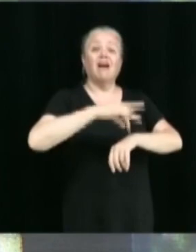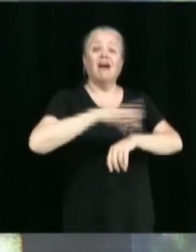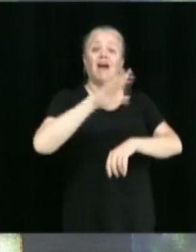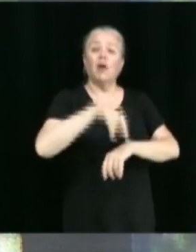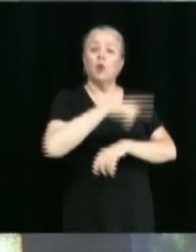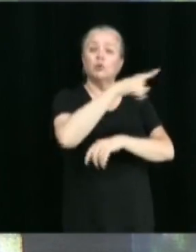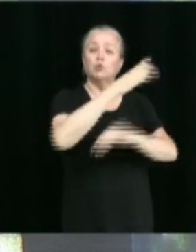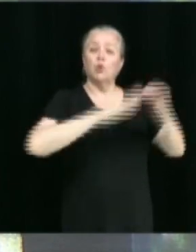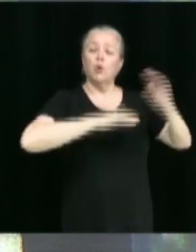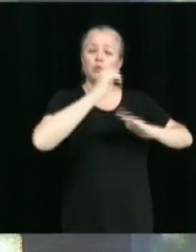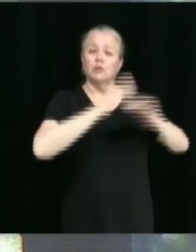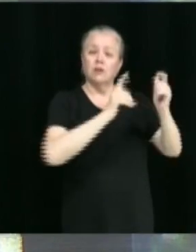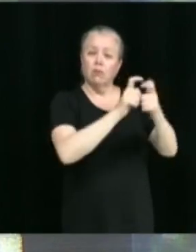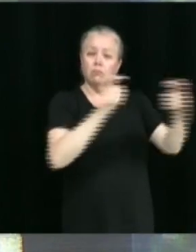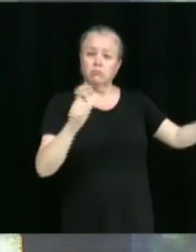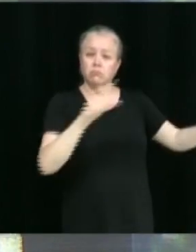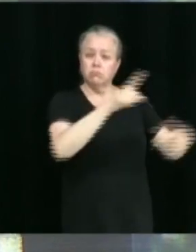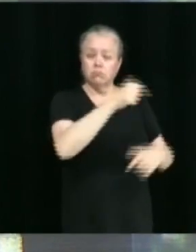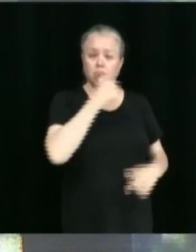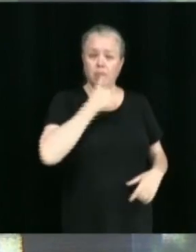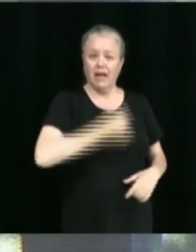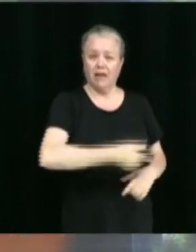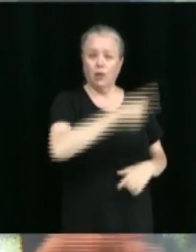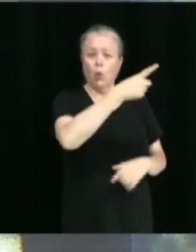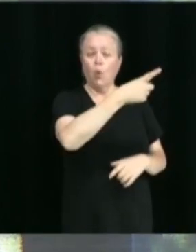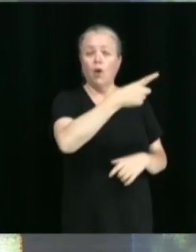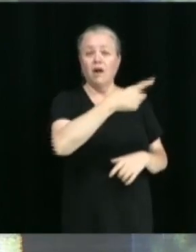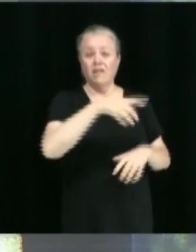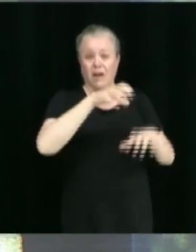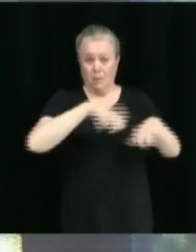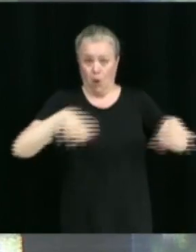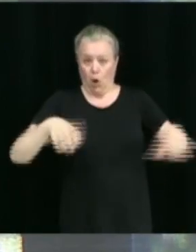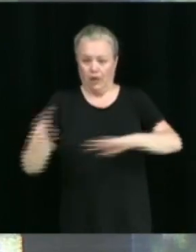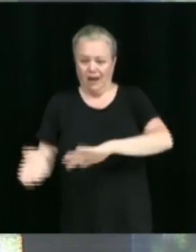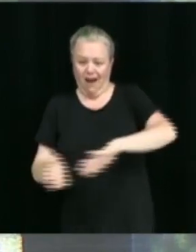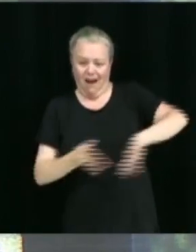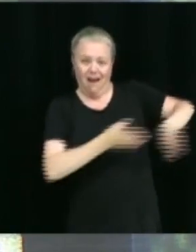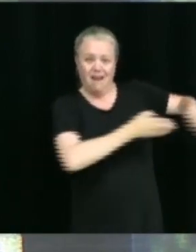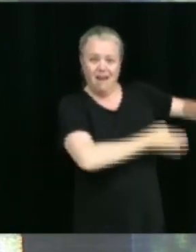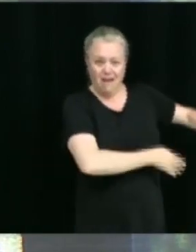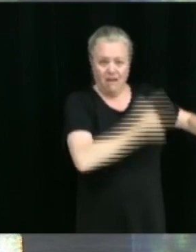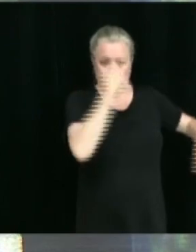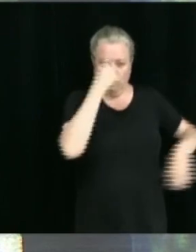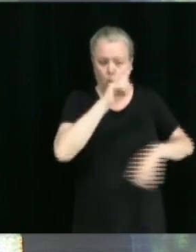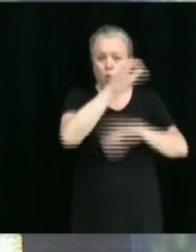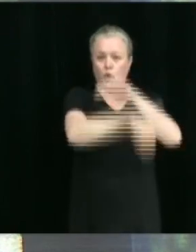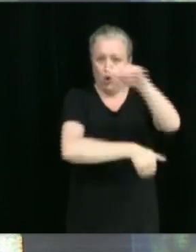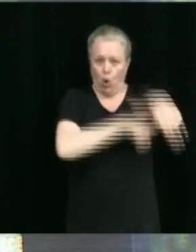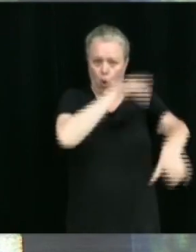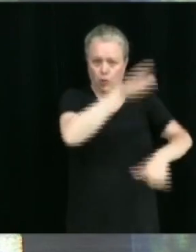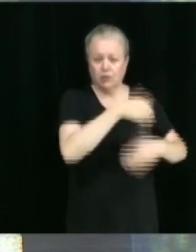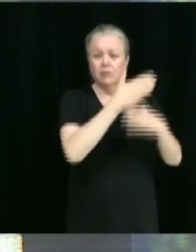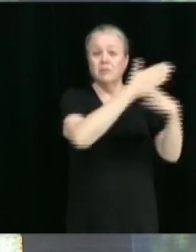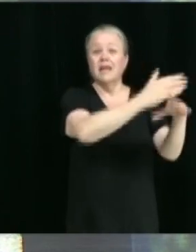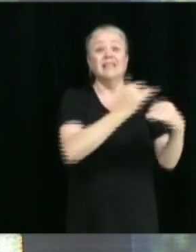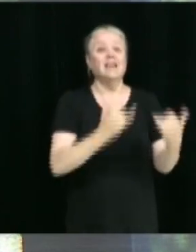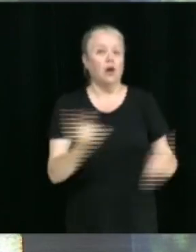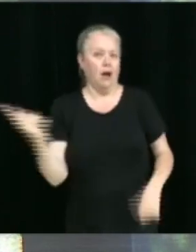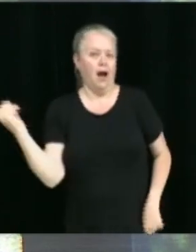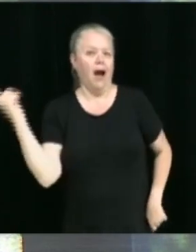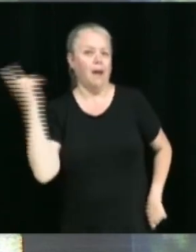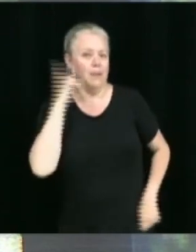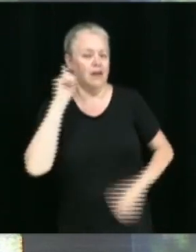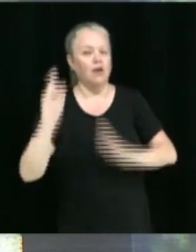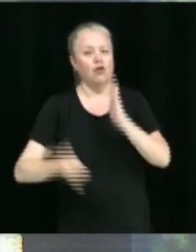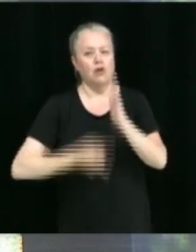qu'il va y avoir une construction industrielle. Donc, les blocs ont été tassés pour faire l'excavation puis la préparation. Puis là, c'est à ce moment-là que j'ai eu écho que